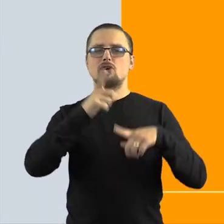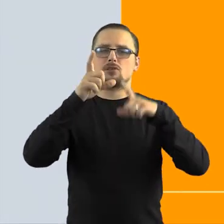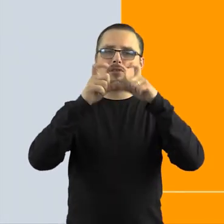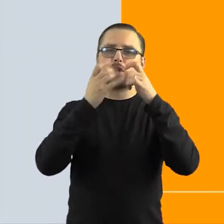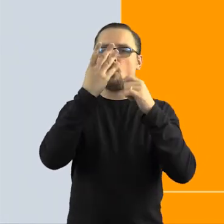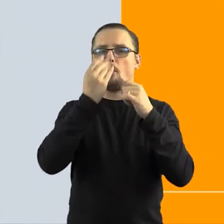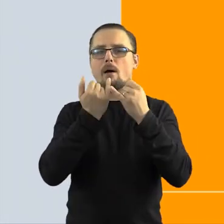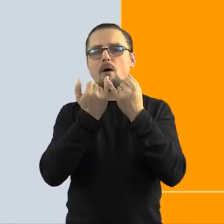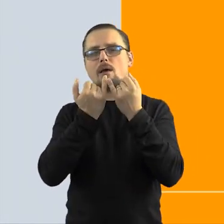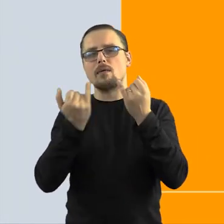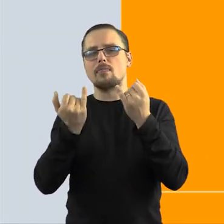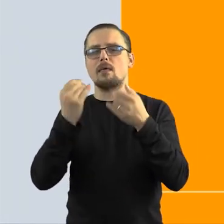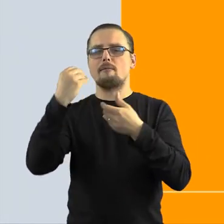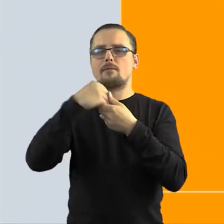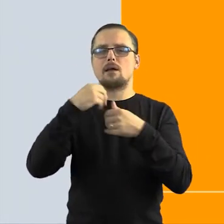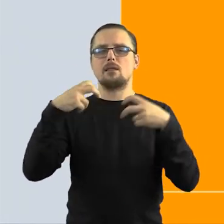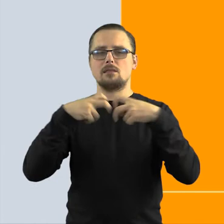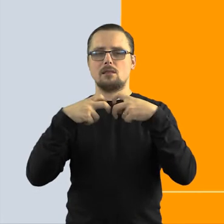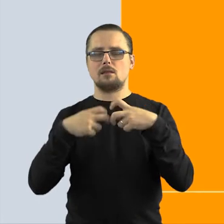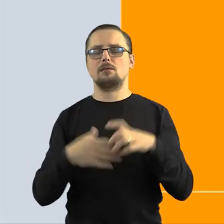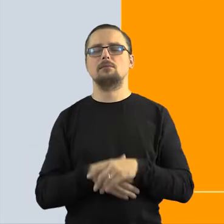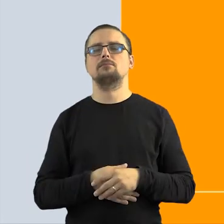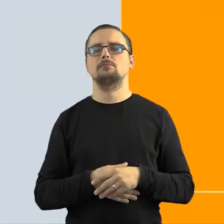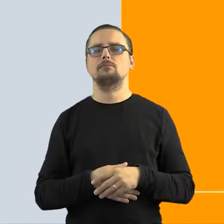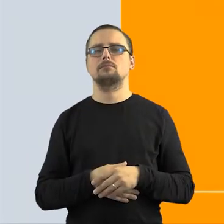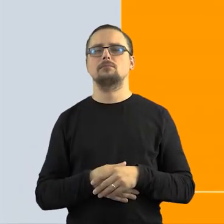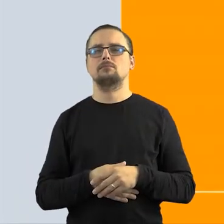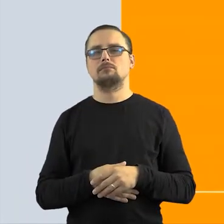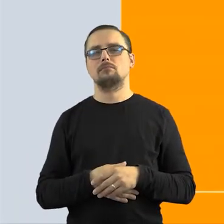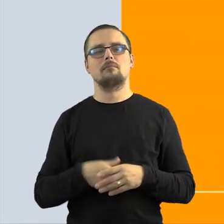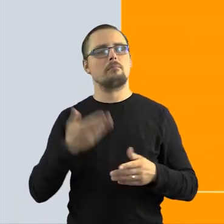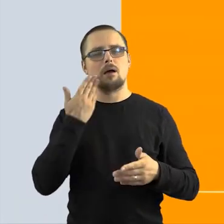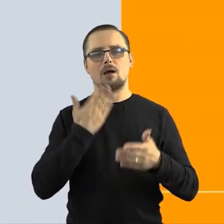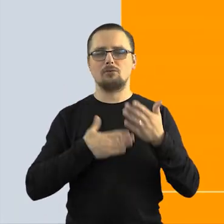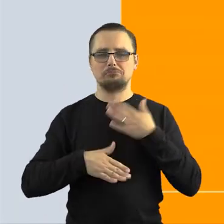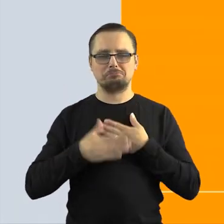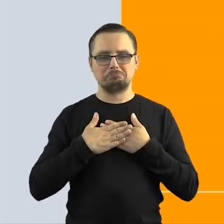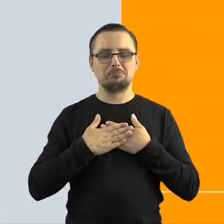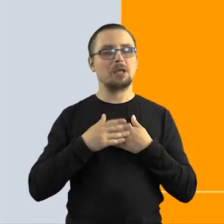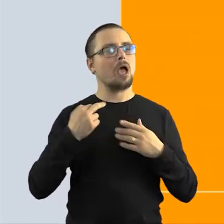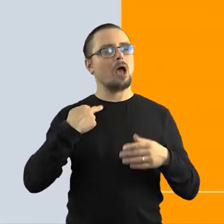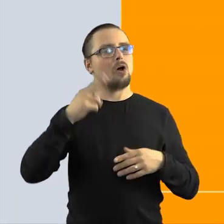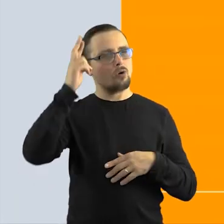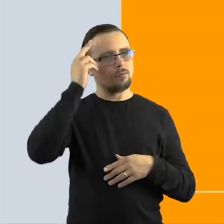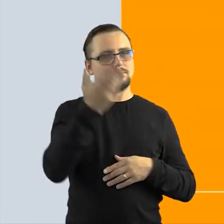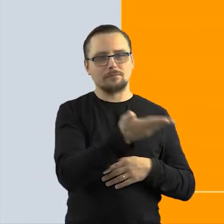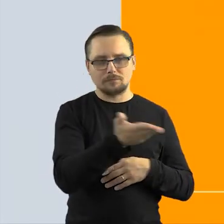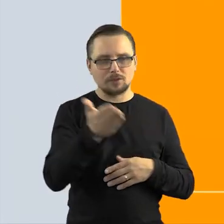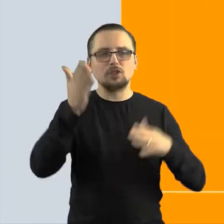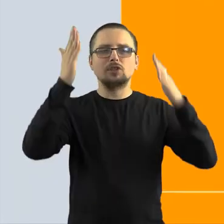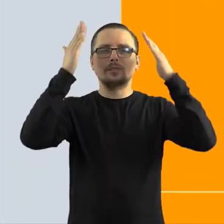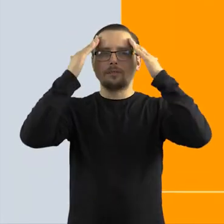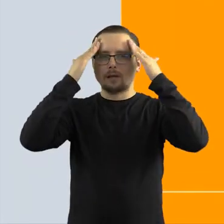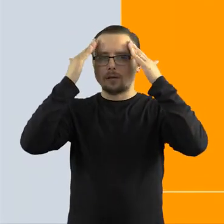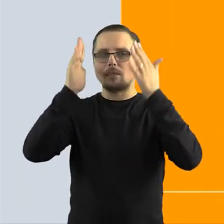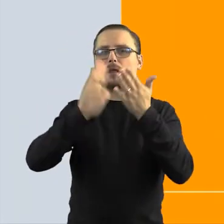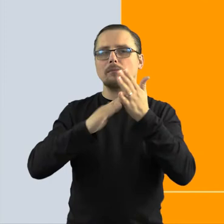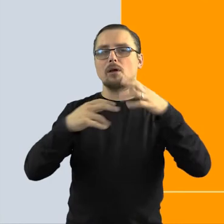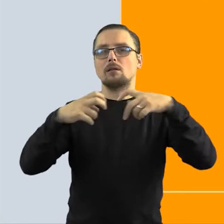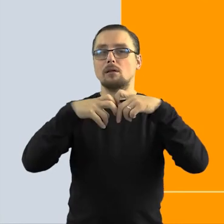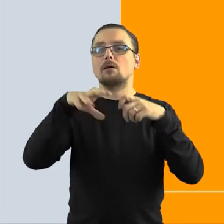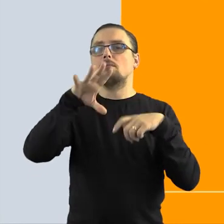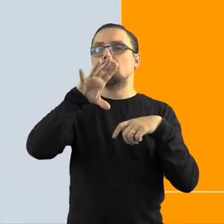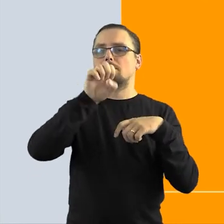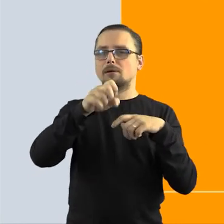internecie. I tak naprawdę bardzo mnie to cieszy, bo z tego pytania mogę wywnioskować, że wszyscy już sobie zdajemy sprawę z tego, że jeśli coś